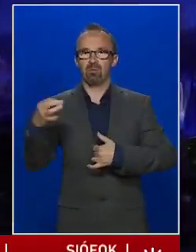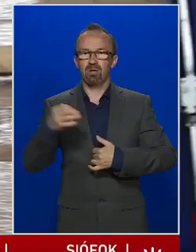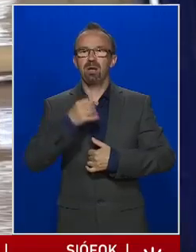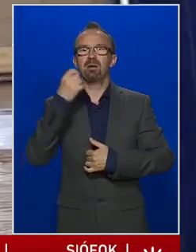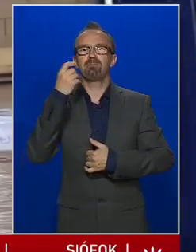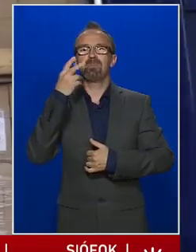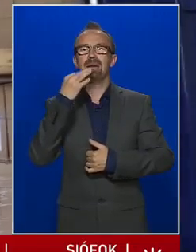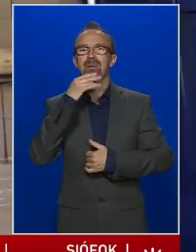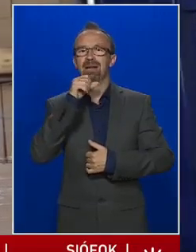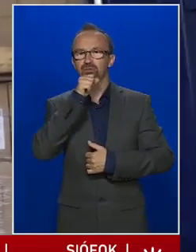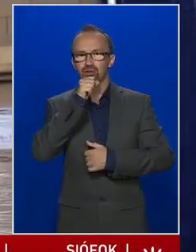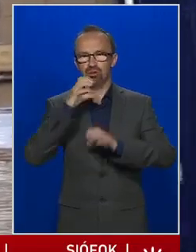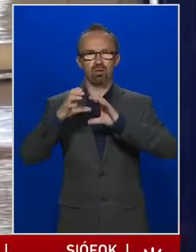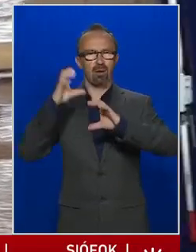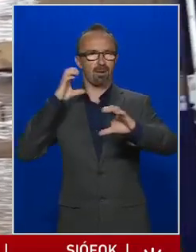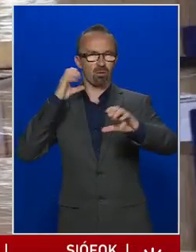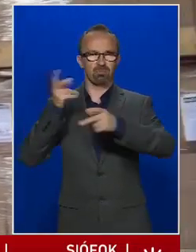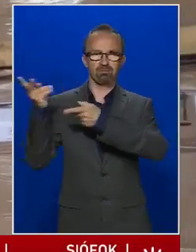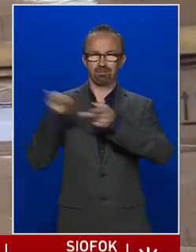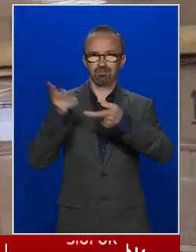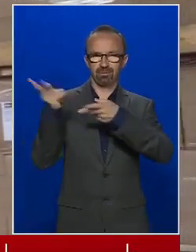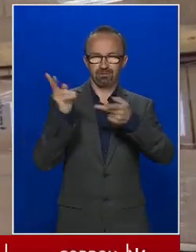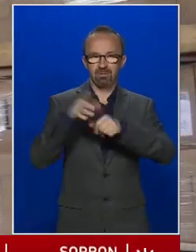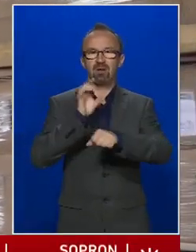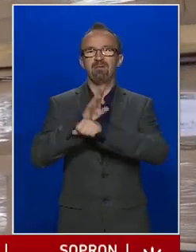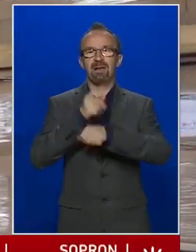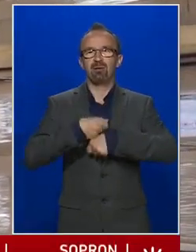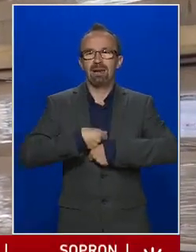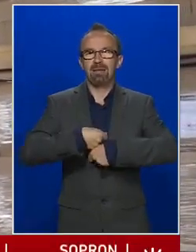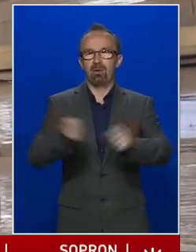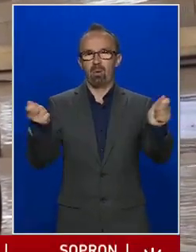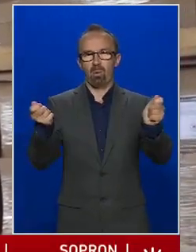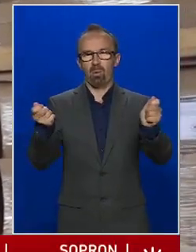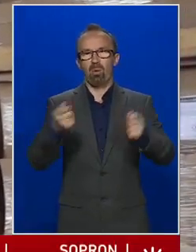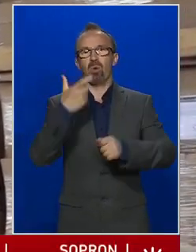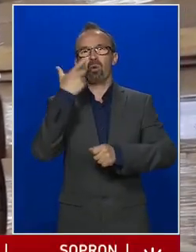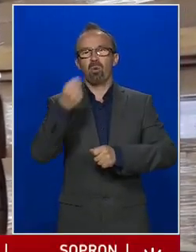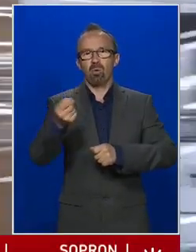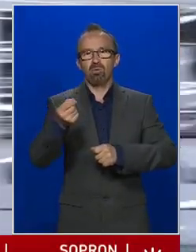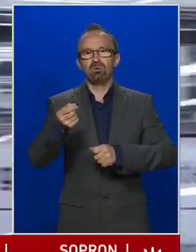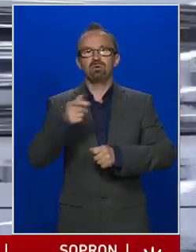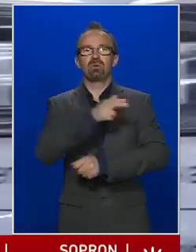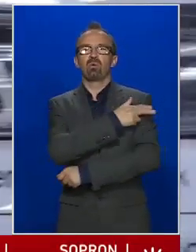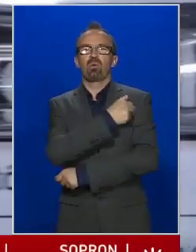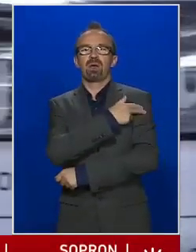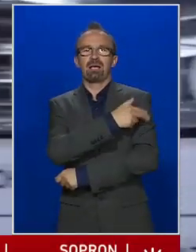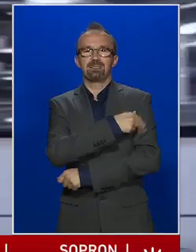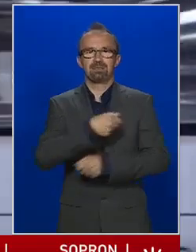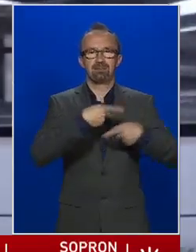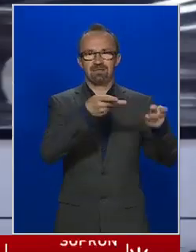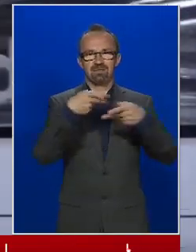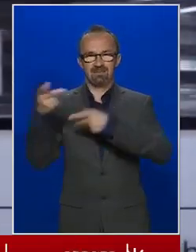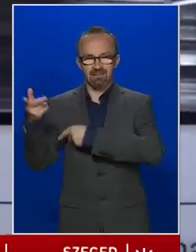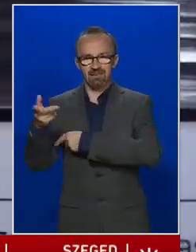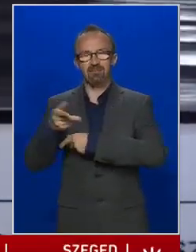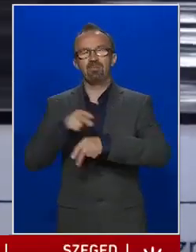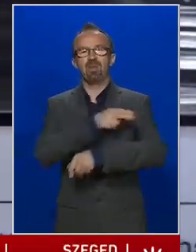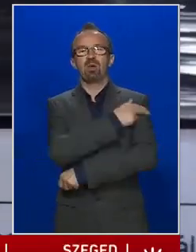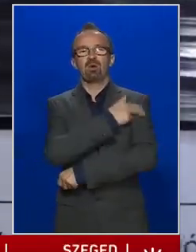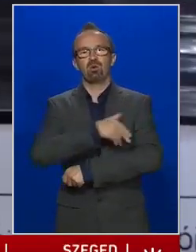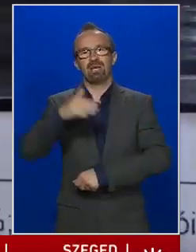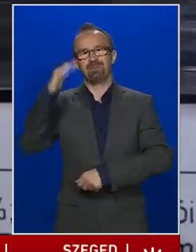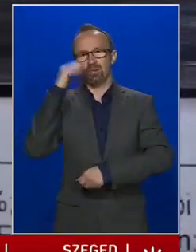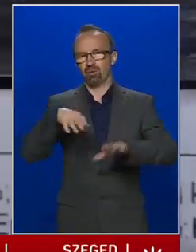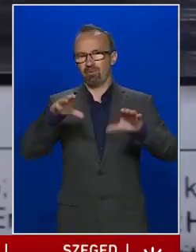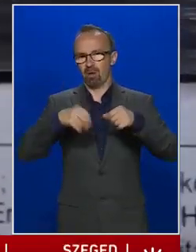Waberersz logisztikai vállalat szállítja ki ezeket a fertőtlenítő szereket 20 kijelölt kórházba. Kórházparancsnokaink fogadják